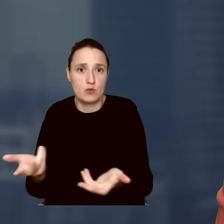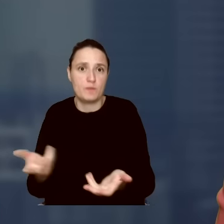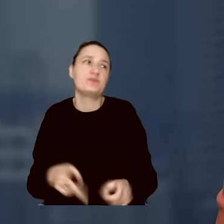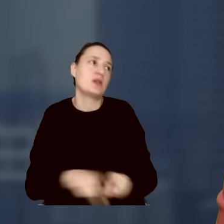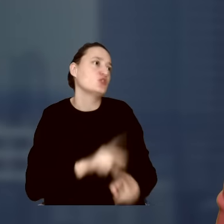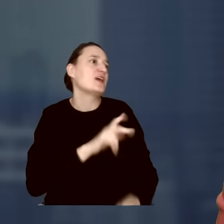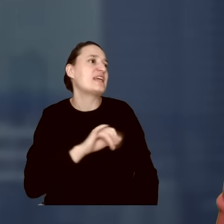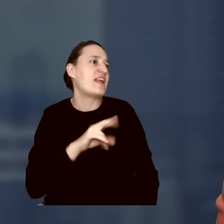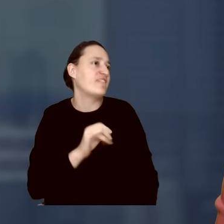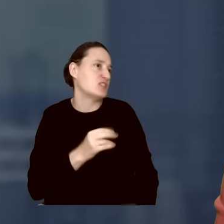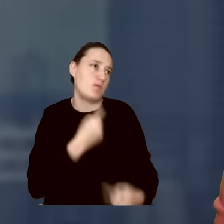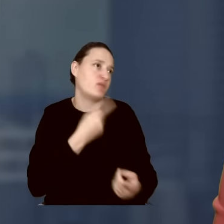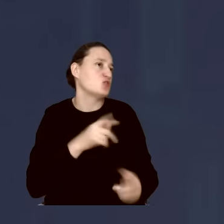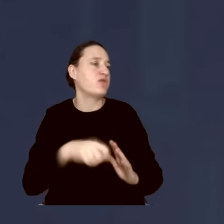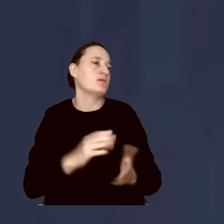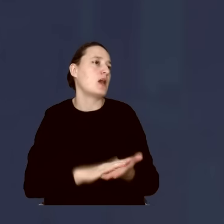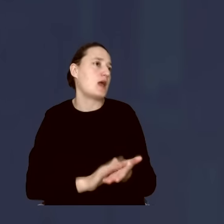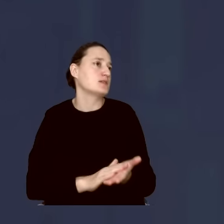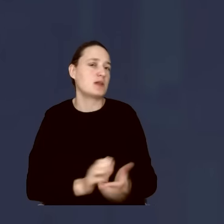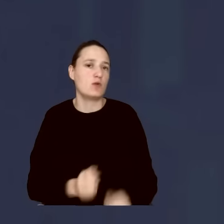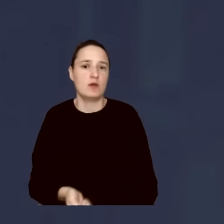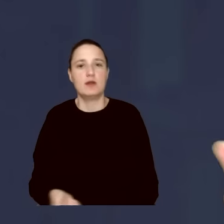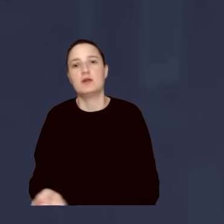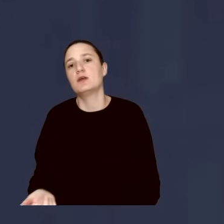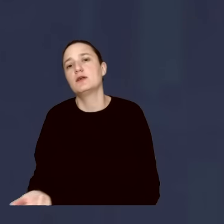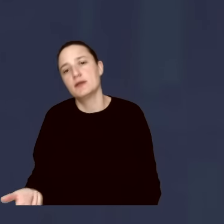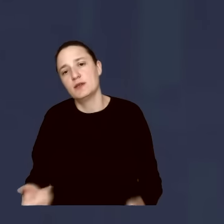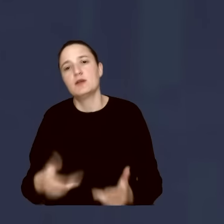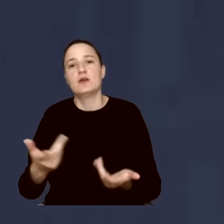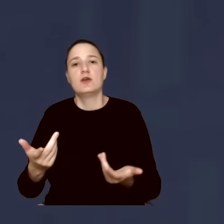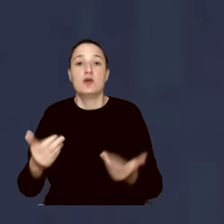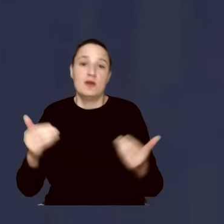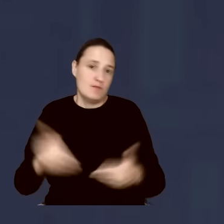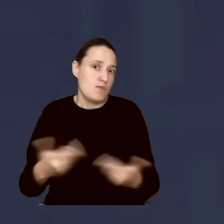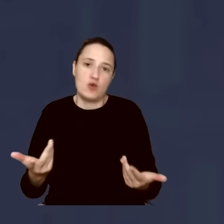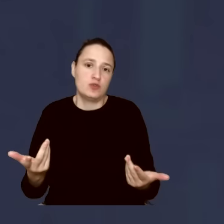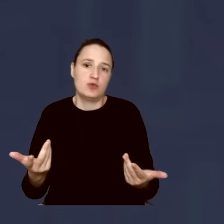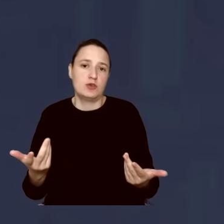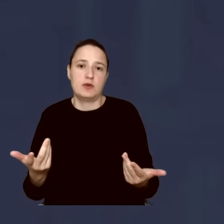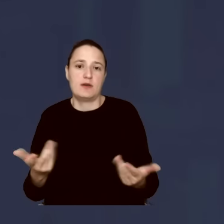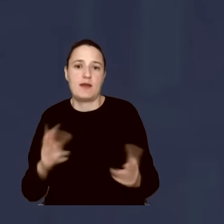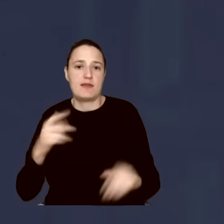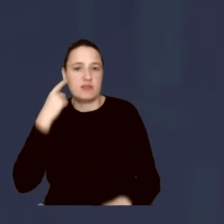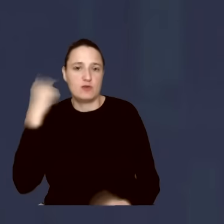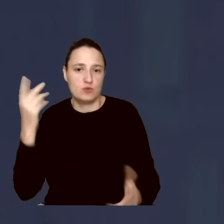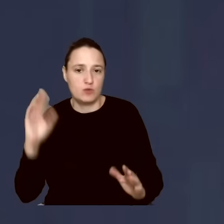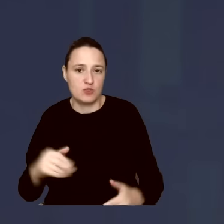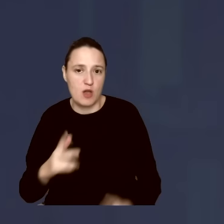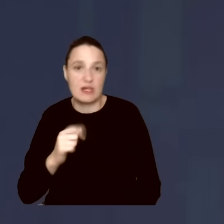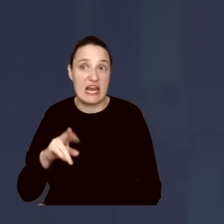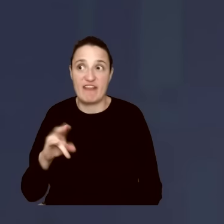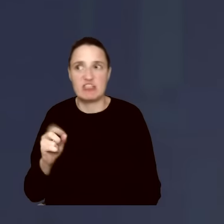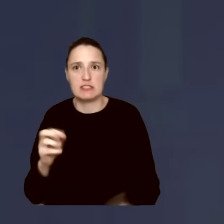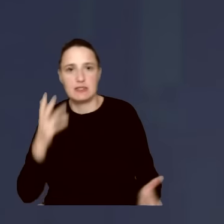mówi, że on nie klaskał na tym filmie. Na filmie... Pani Holand. Ale być może był taki pogłos na tym filmie, że pan Marcin Kierwiński nie był w stanie do